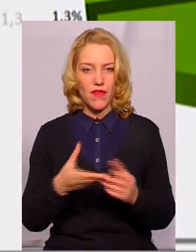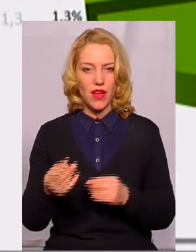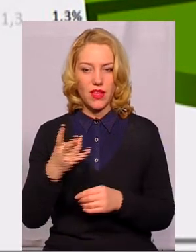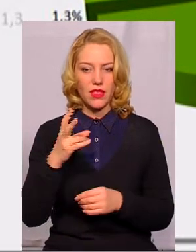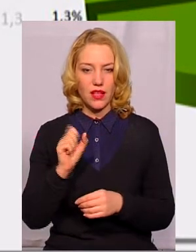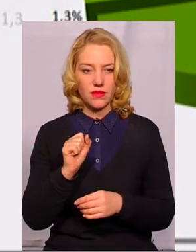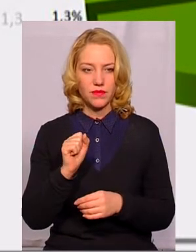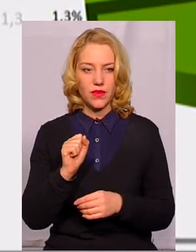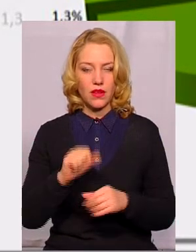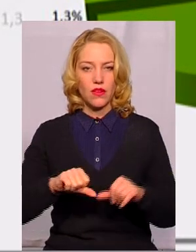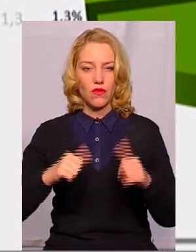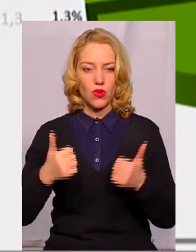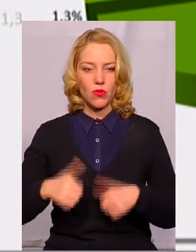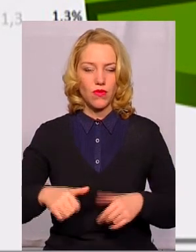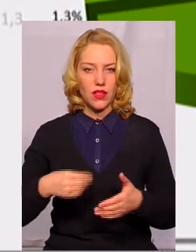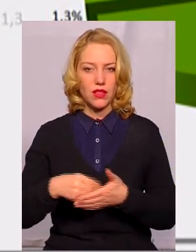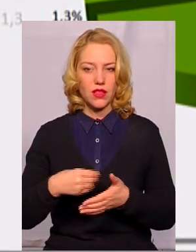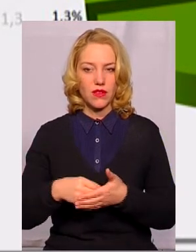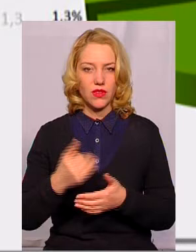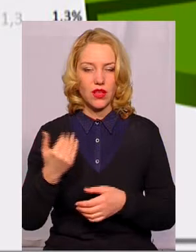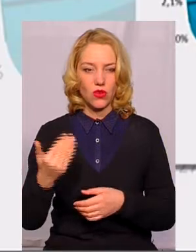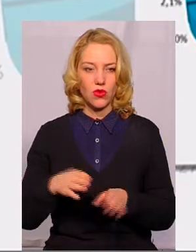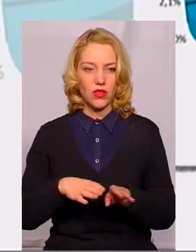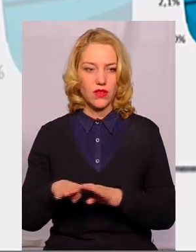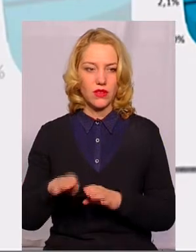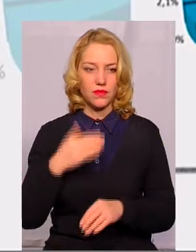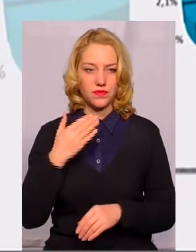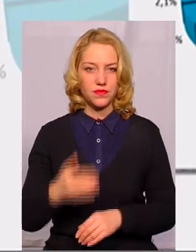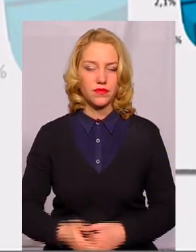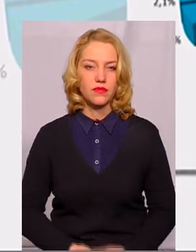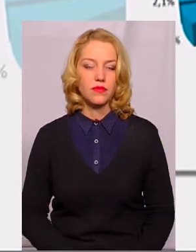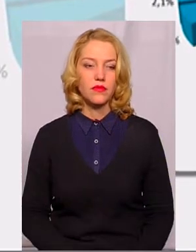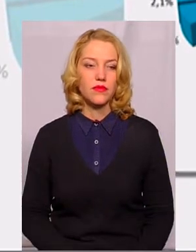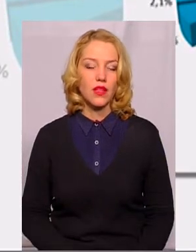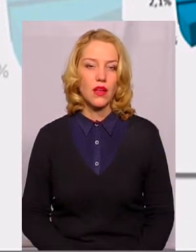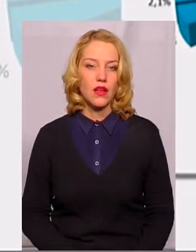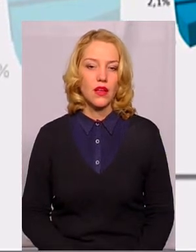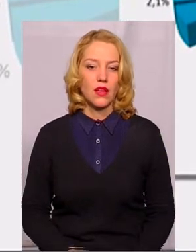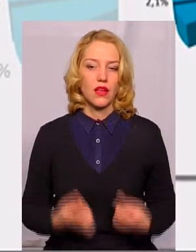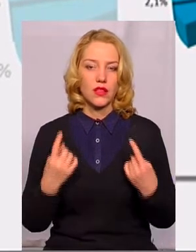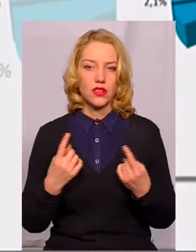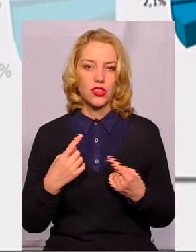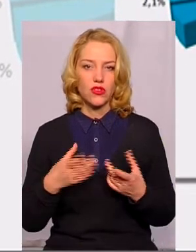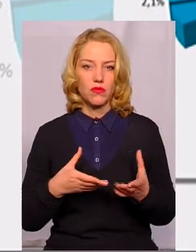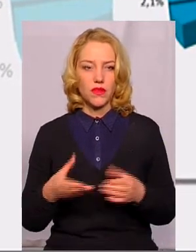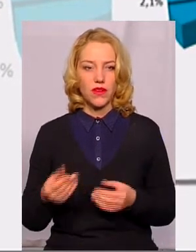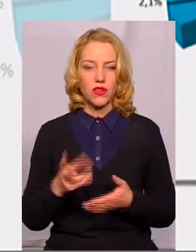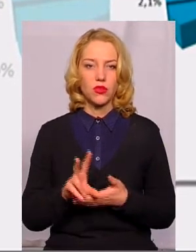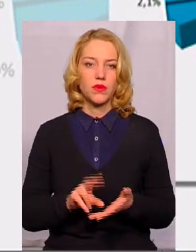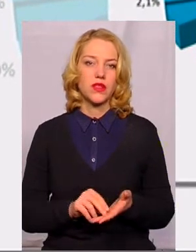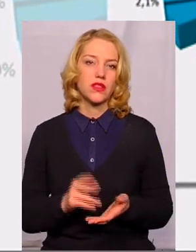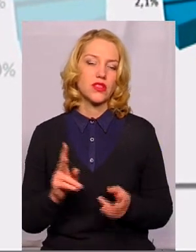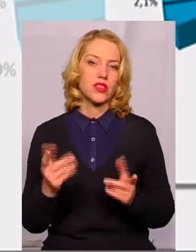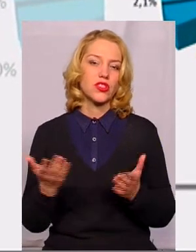на формування тарифу на його рівень? Критично впливає, от до прикладу,